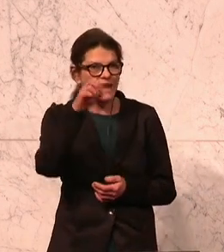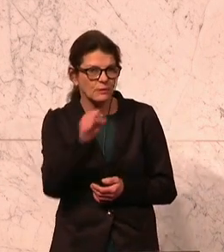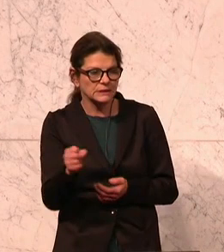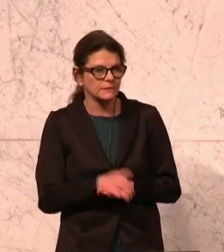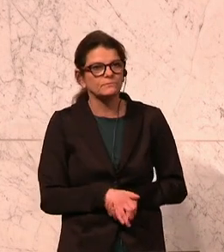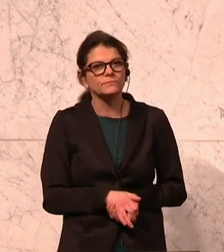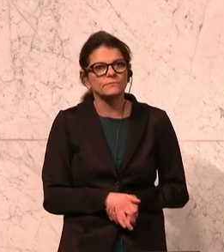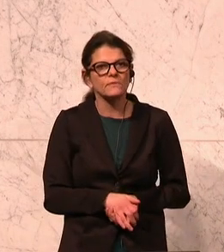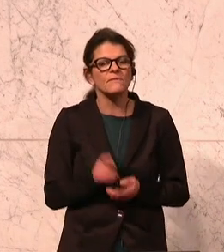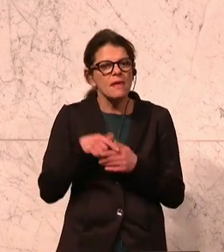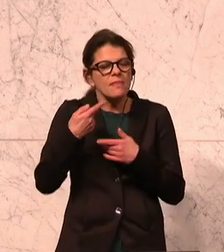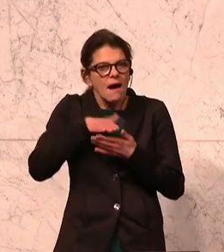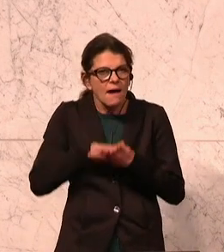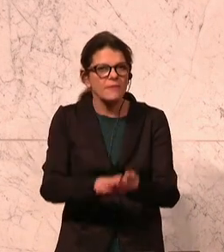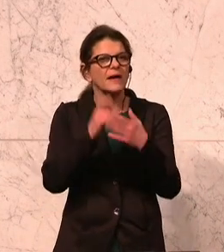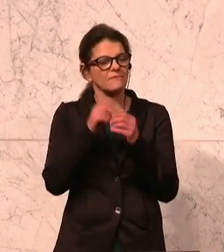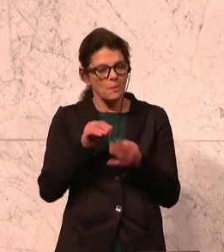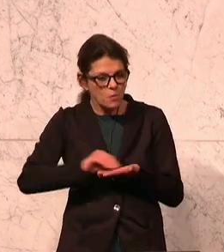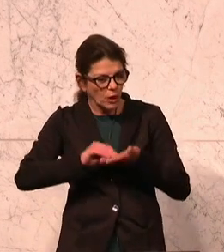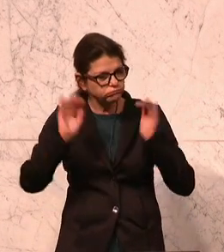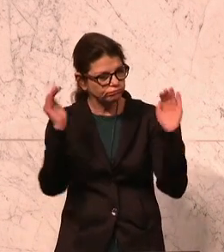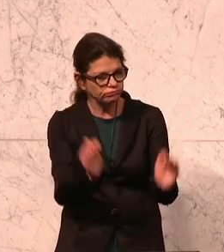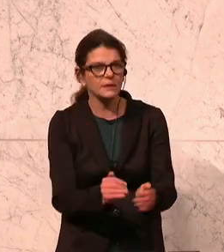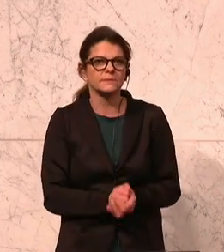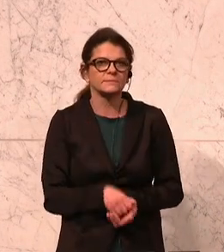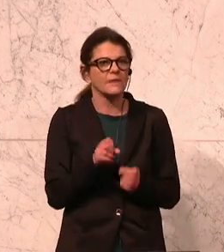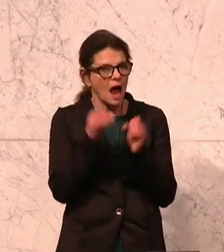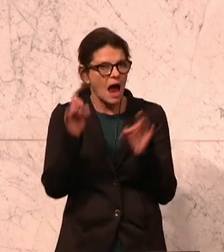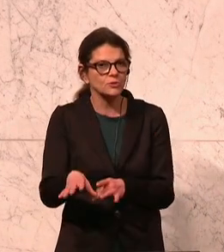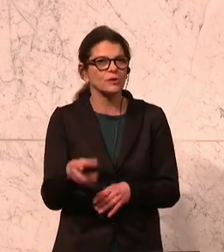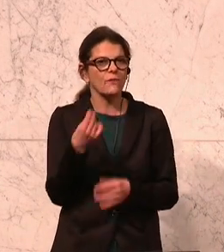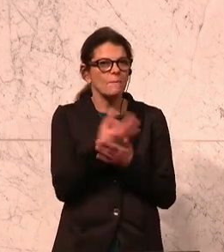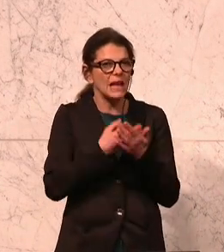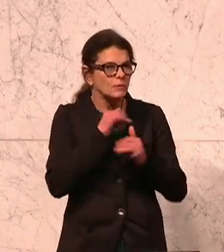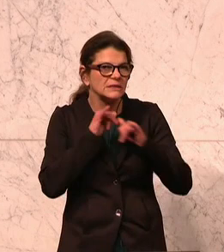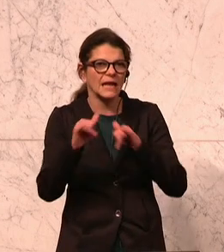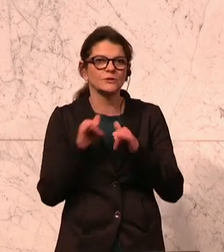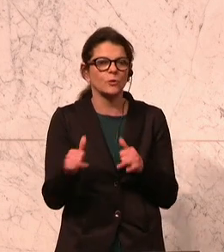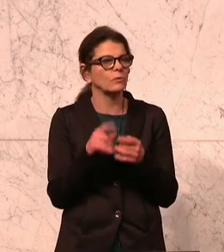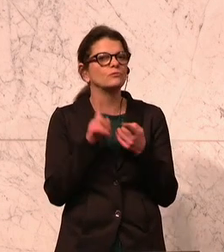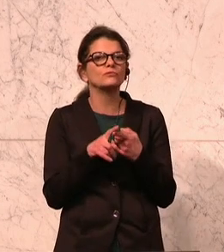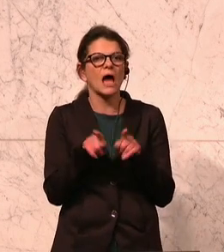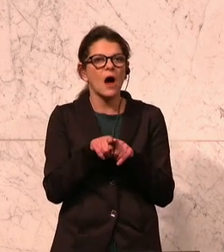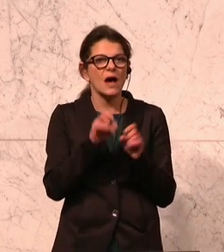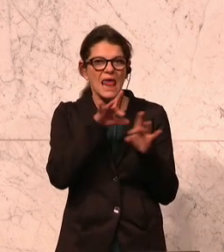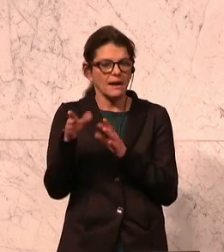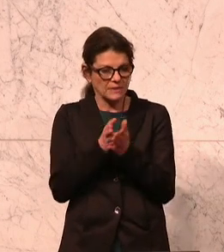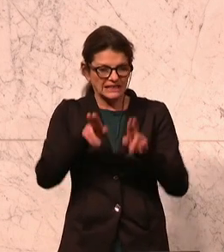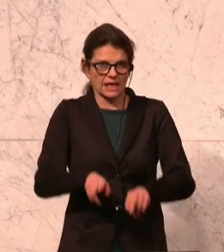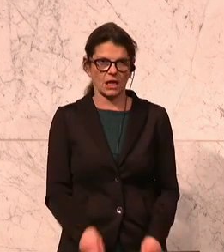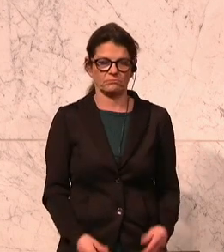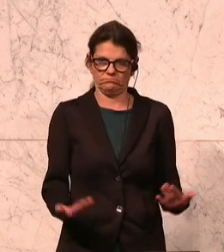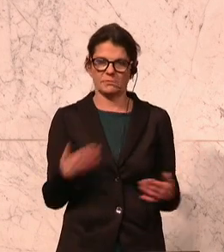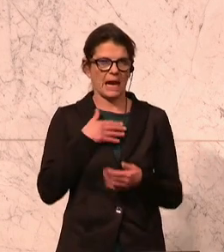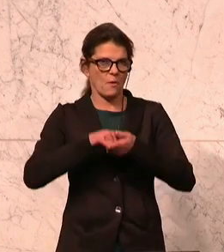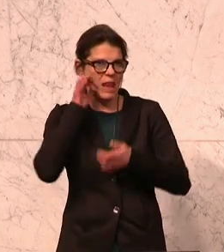ein nachhaltiger Bürokratieabbau mit Abschaffung der Bildungsdirektionen und des Lehrerdienstrechts. Meine Kollegin